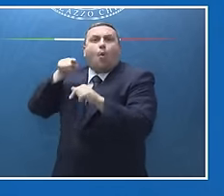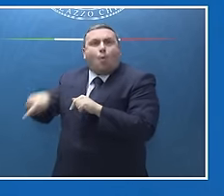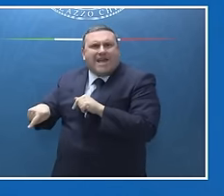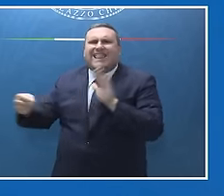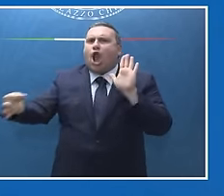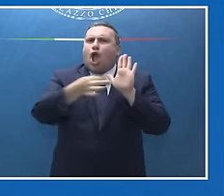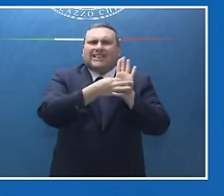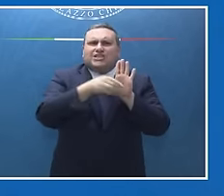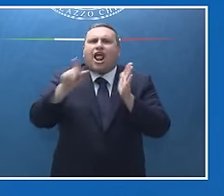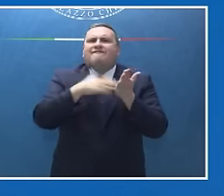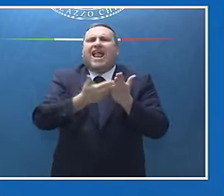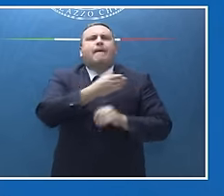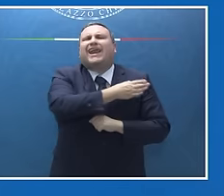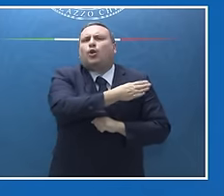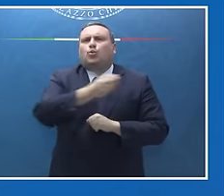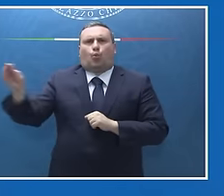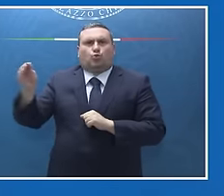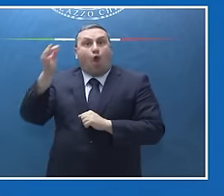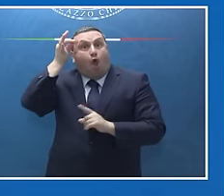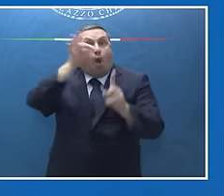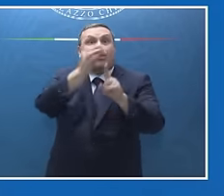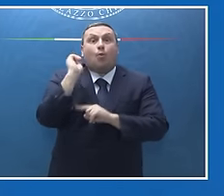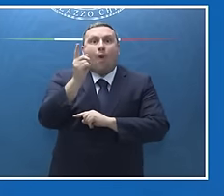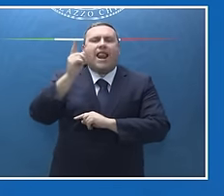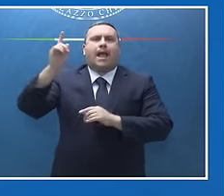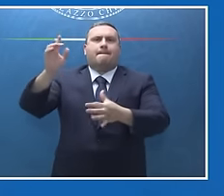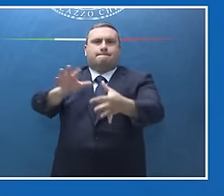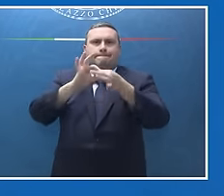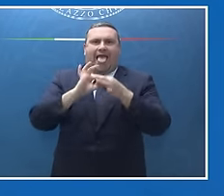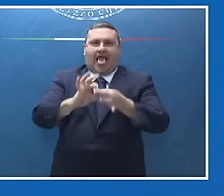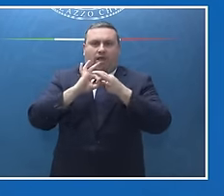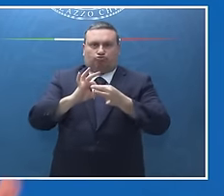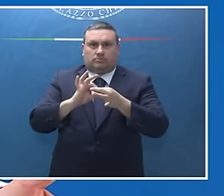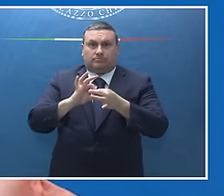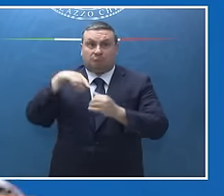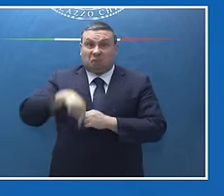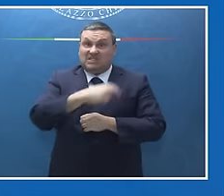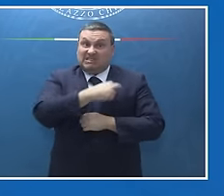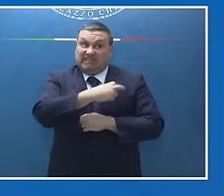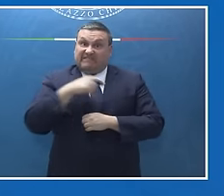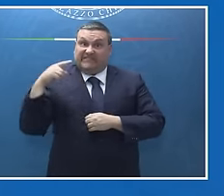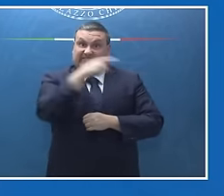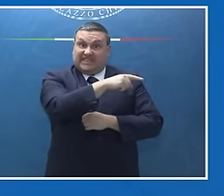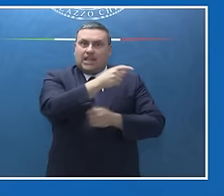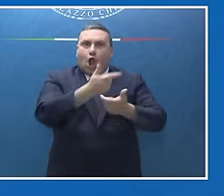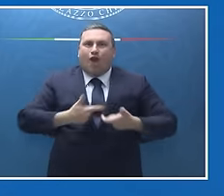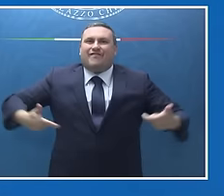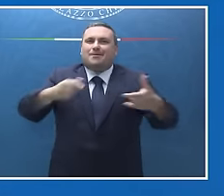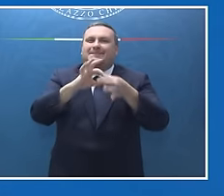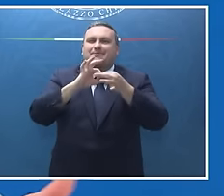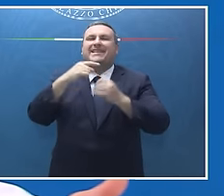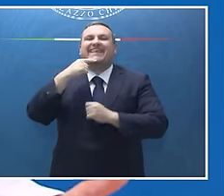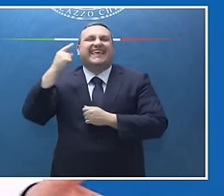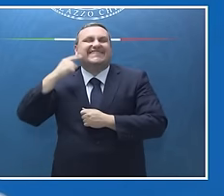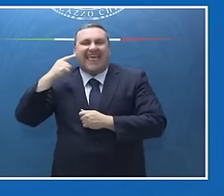per qualsiasi soluzione di pace. Se oggi si aprirà in Svizzera la conferenza di pace promossa dal Presidente